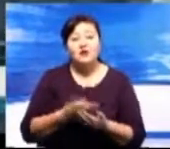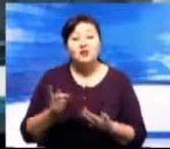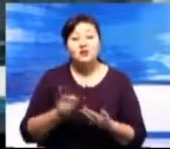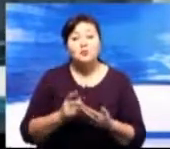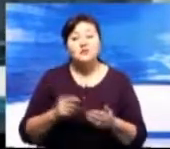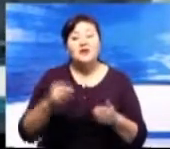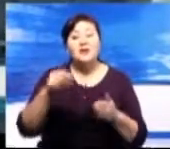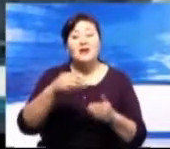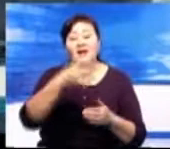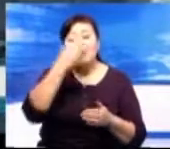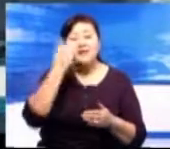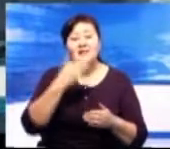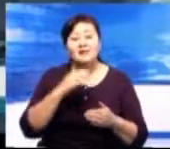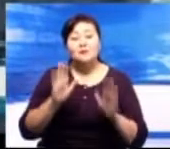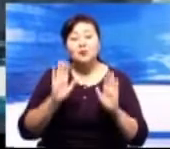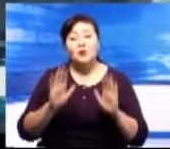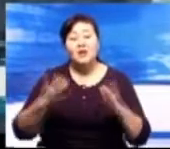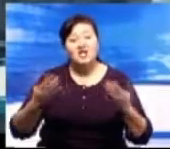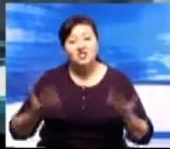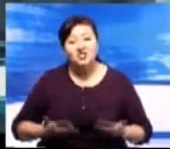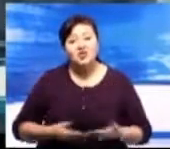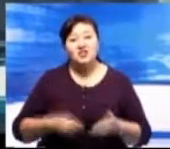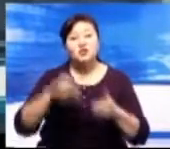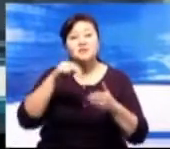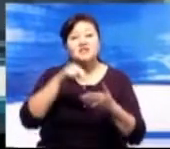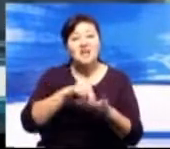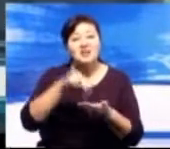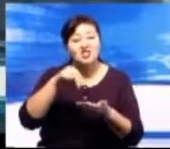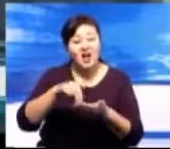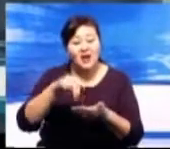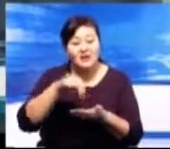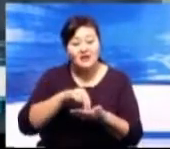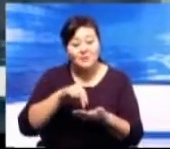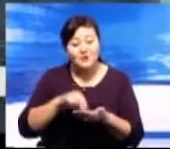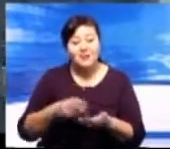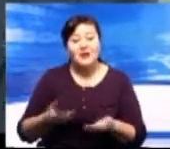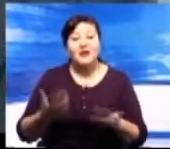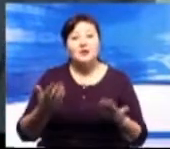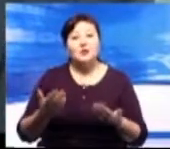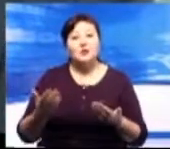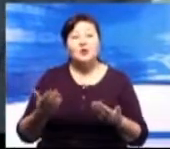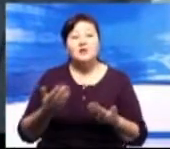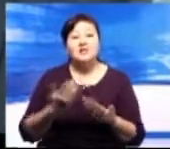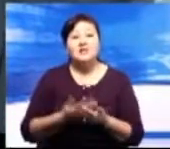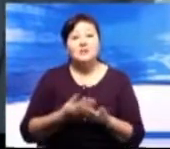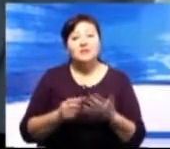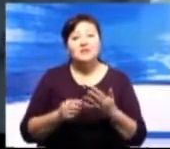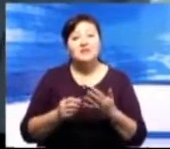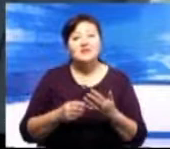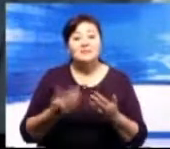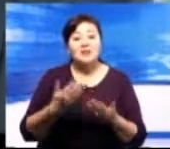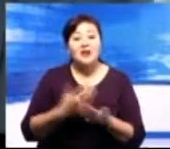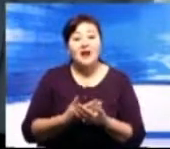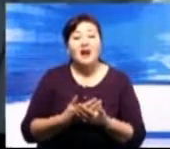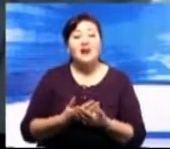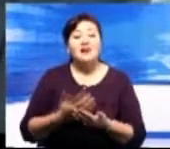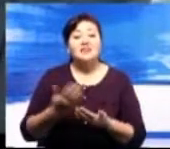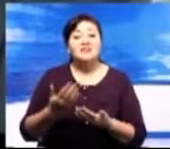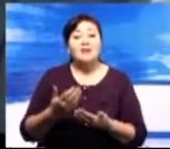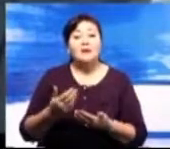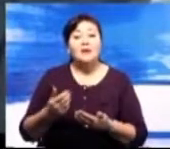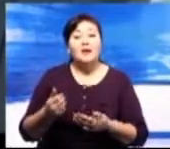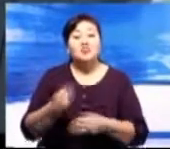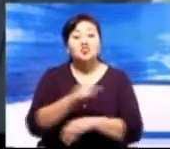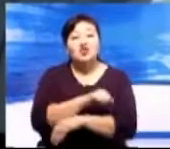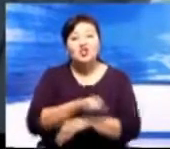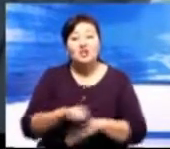садоводческого. А те земли, которые арыки проходят по городской черте, это уже из бюджета выделяется средства,